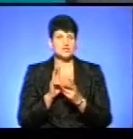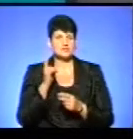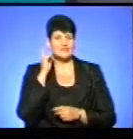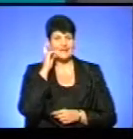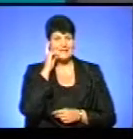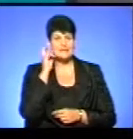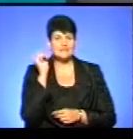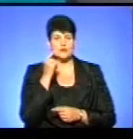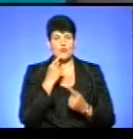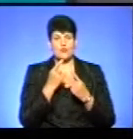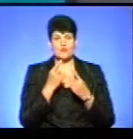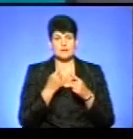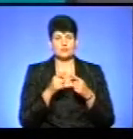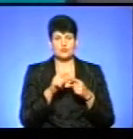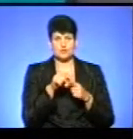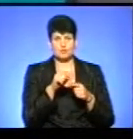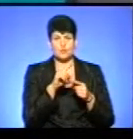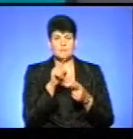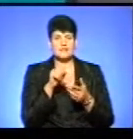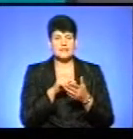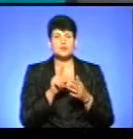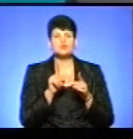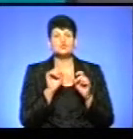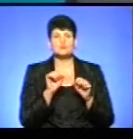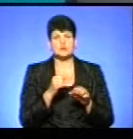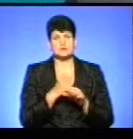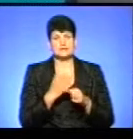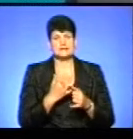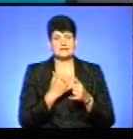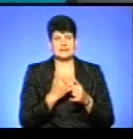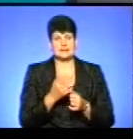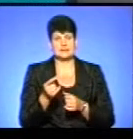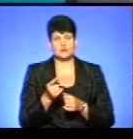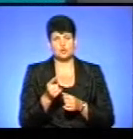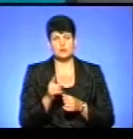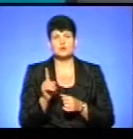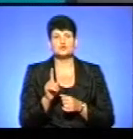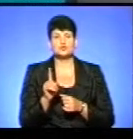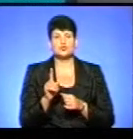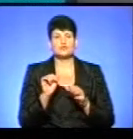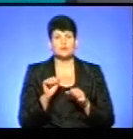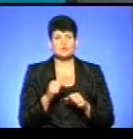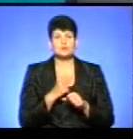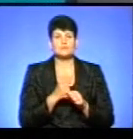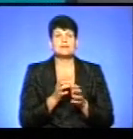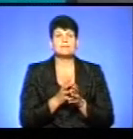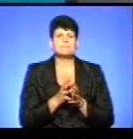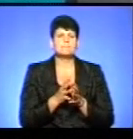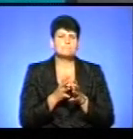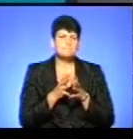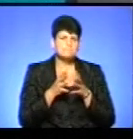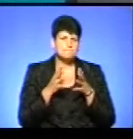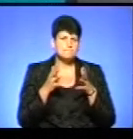і говорили саме по цьому питанні. Що можна зробити для Тернополя, і що можна зробити взагалі в більш глобальному